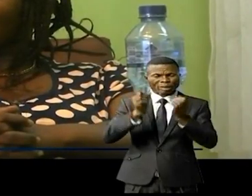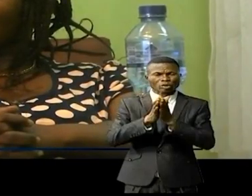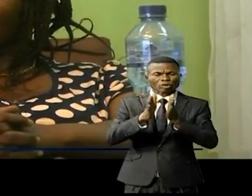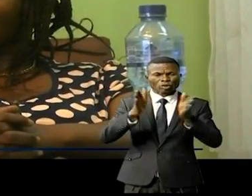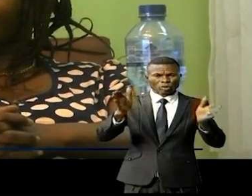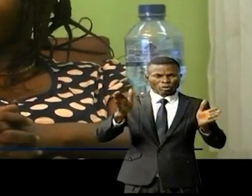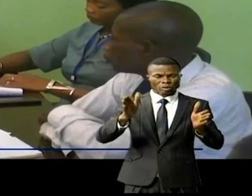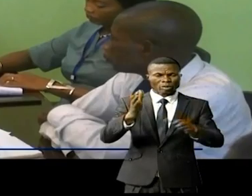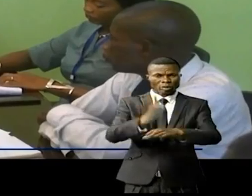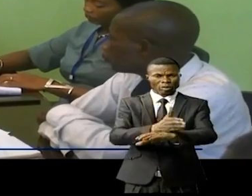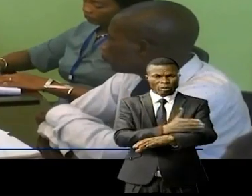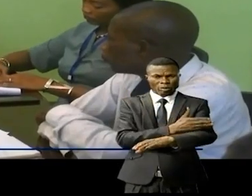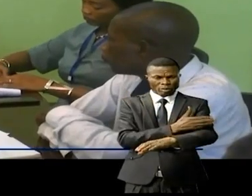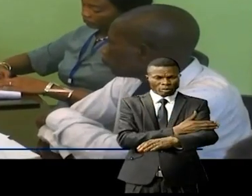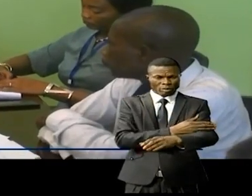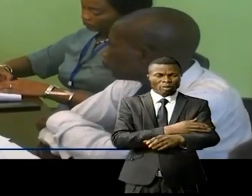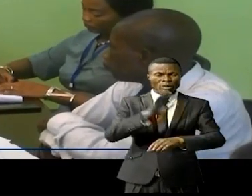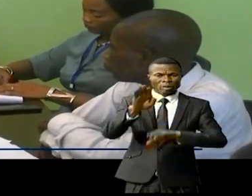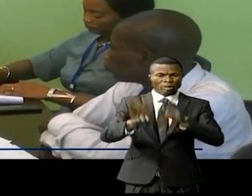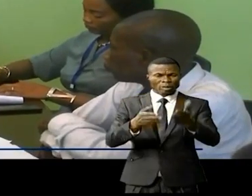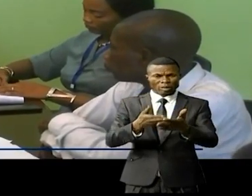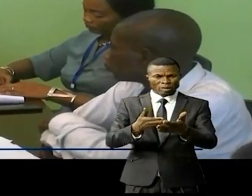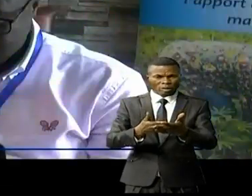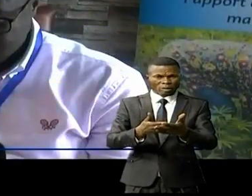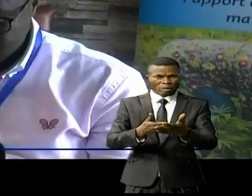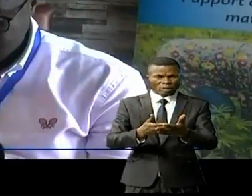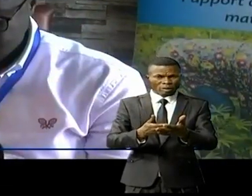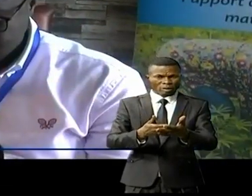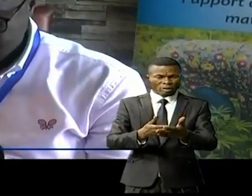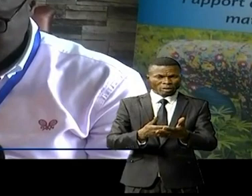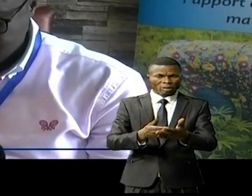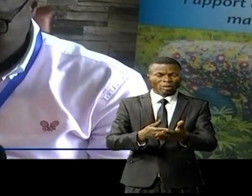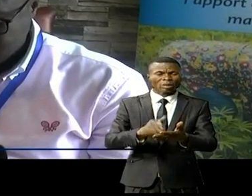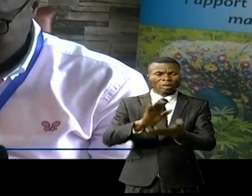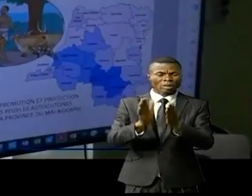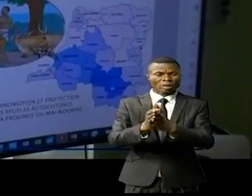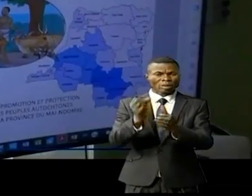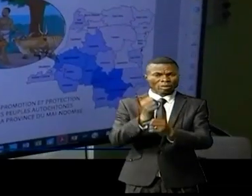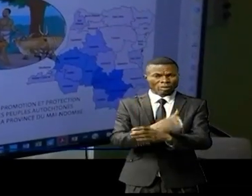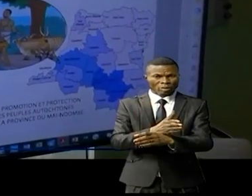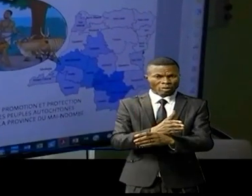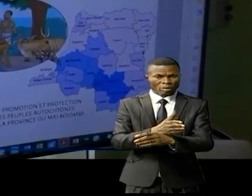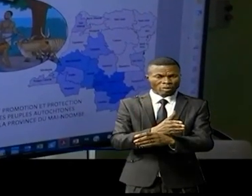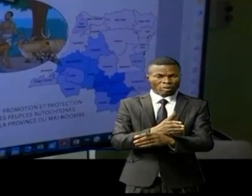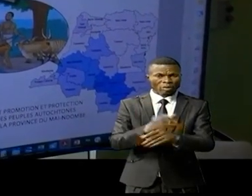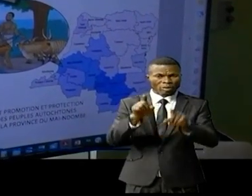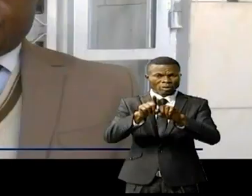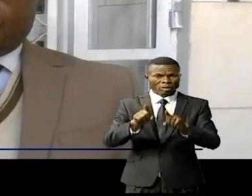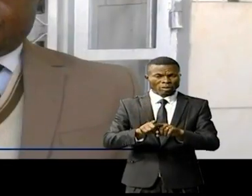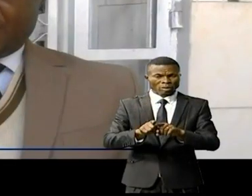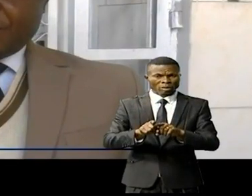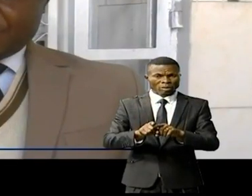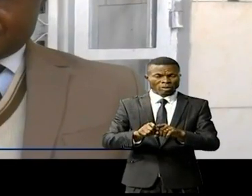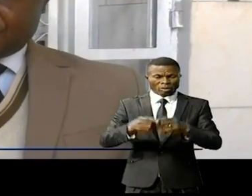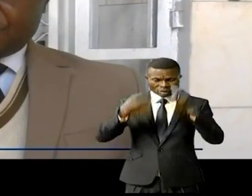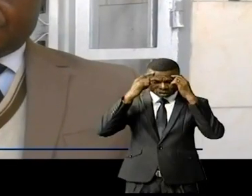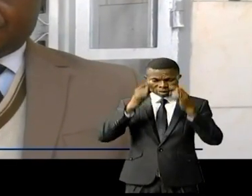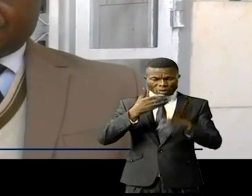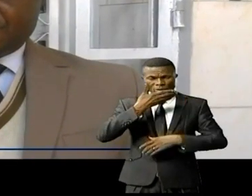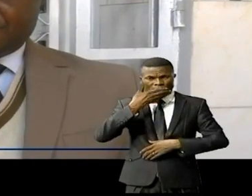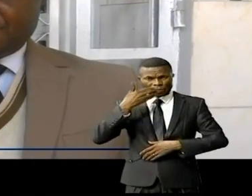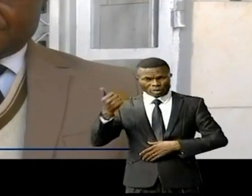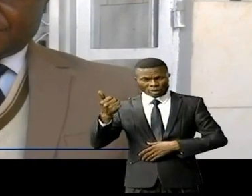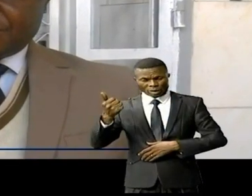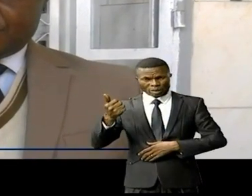'aboutissement de ce processus s'est arrivé à accompagner la matérialisation des plans de développement local pour l'amélioration des